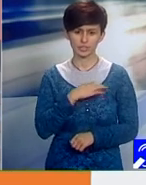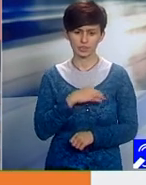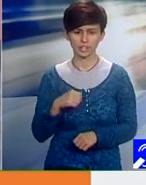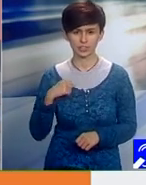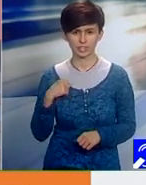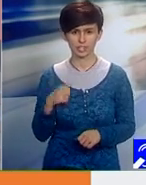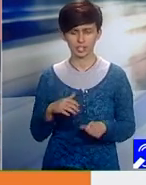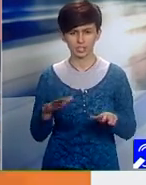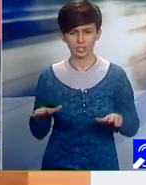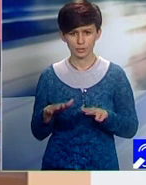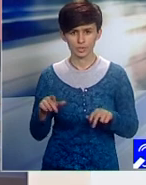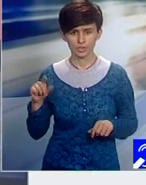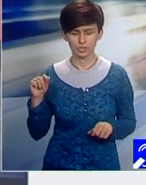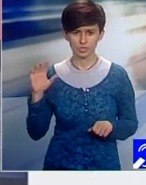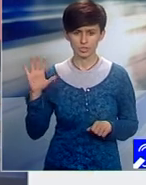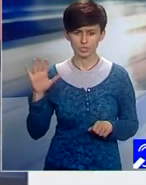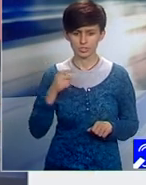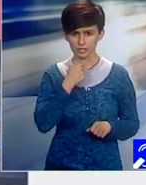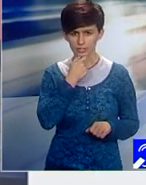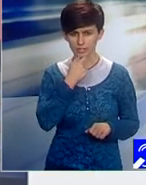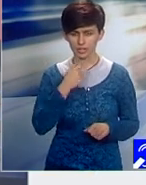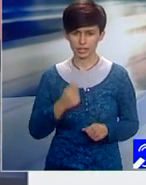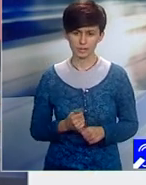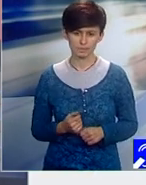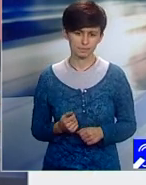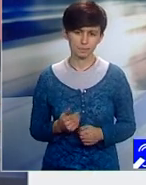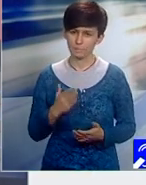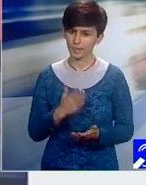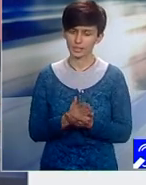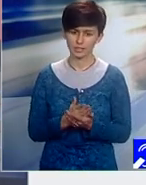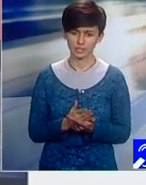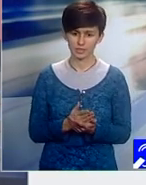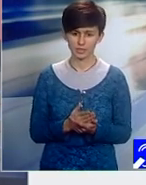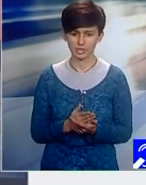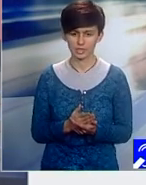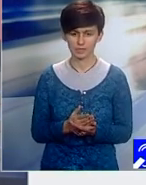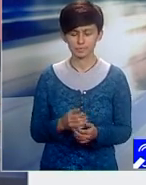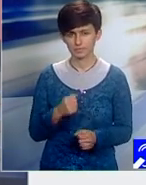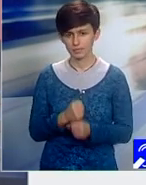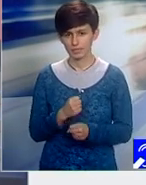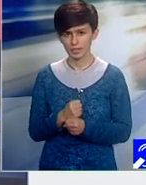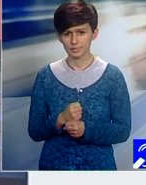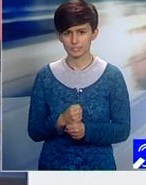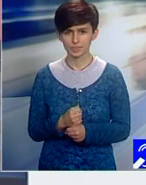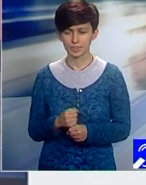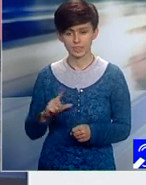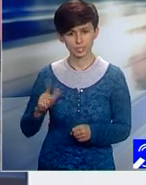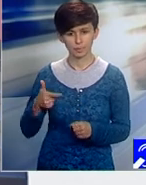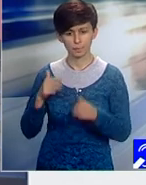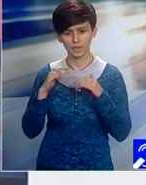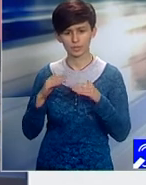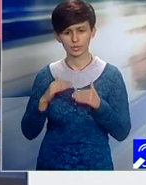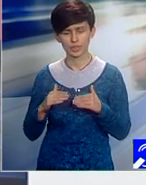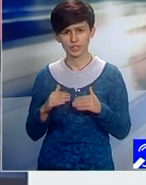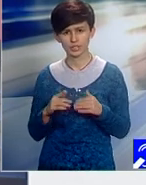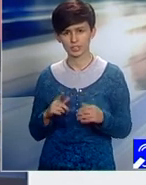-25 și respectiv elevi între 14 și 18 ani, a determinat să-mi demarăm această a doua ediție la